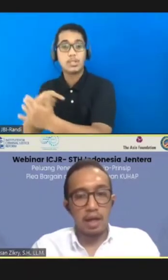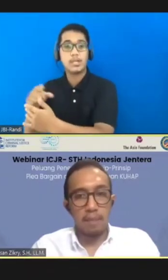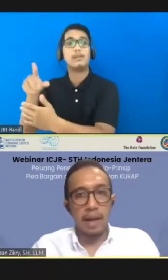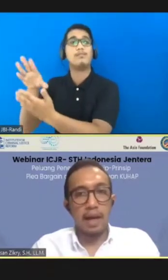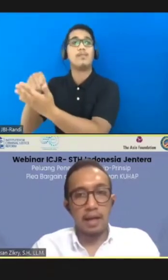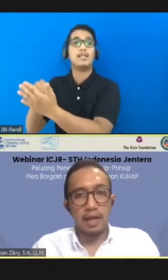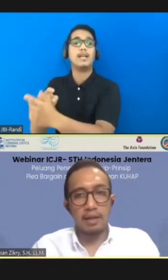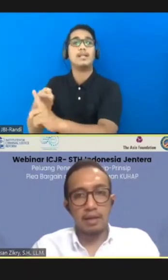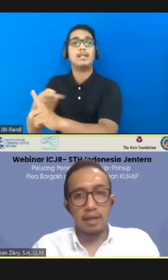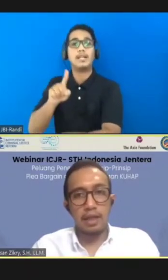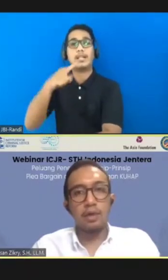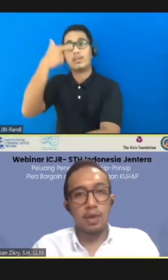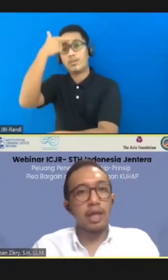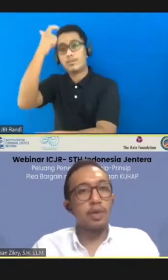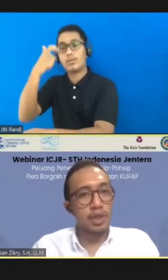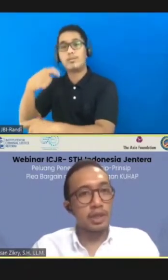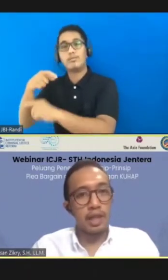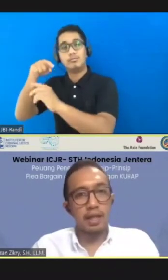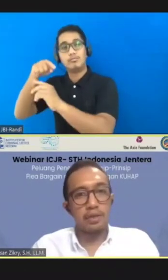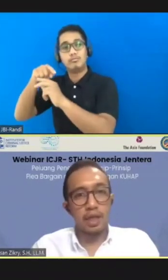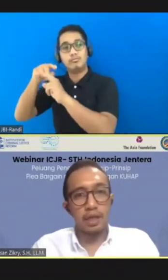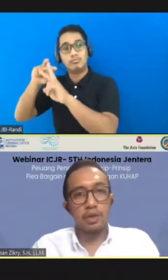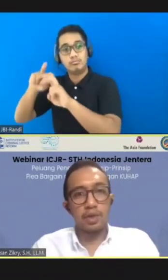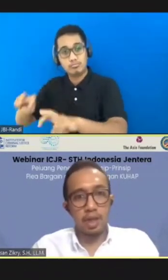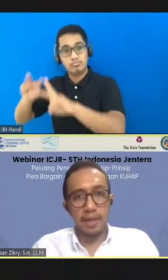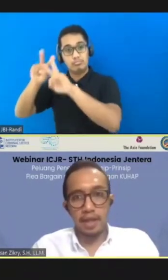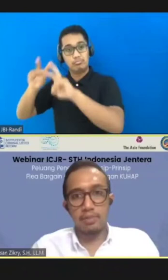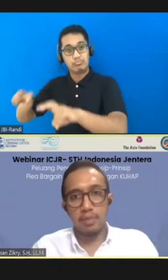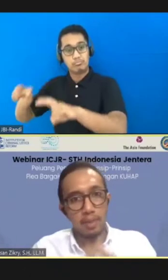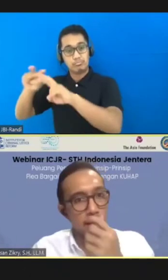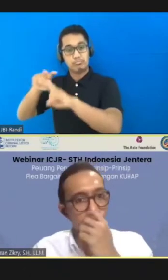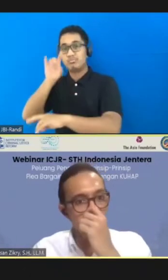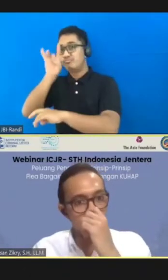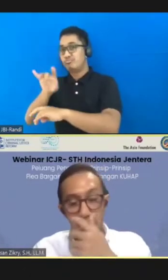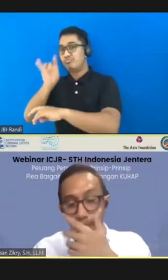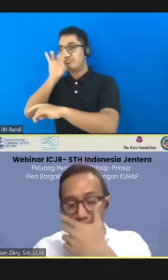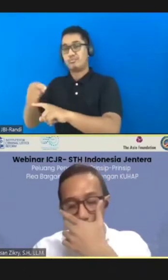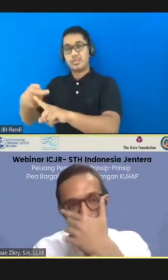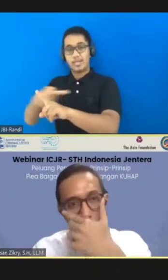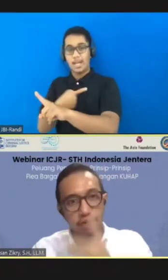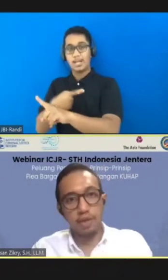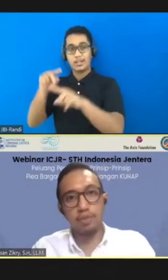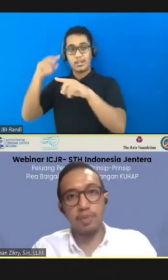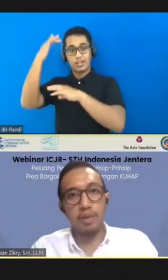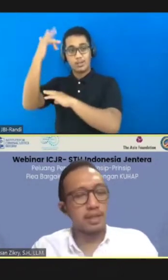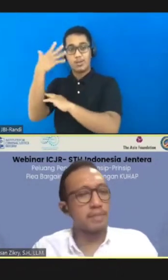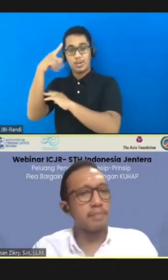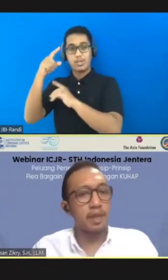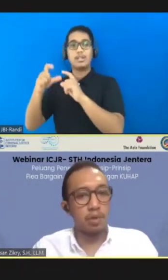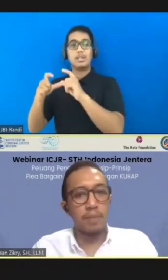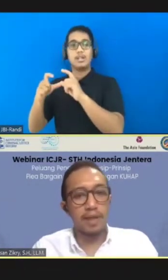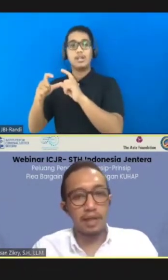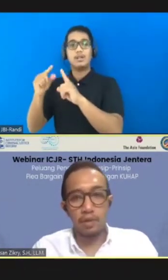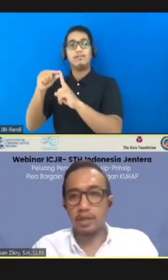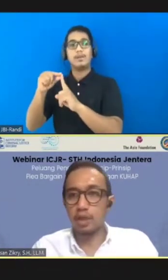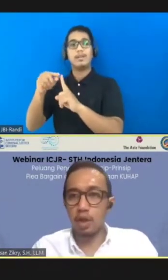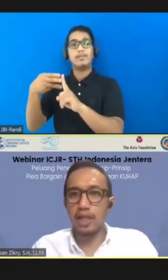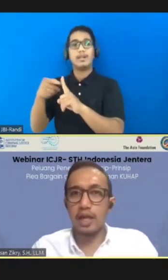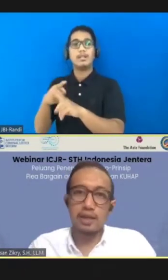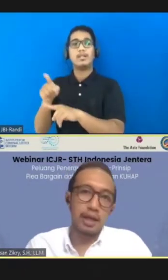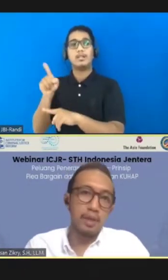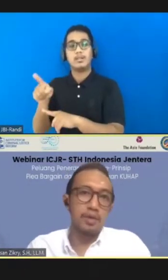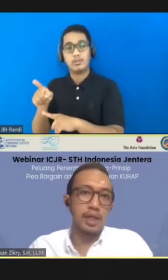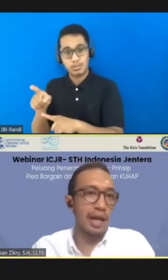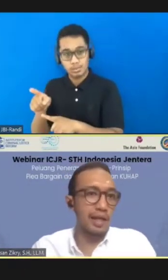pakar dan kritik, dia user sekaligus kritikus dari mekanisme public bargain ini, pertama Prof. Stefanos Bibas, dulu mantan US